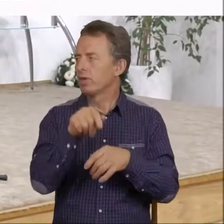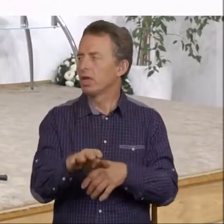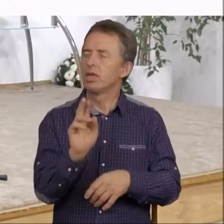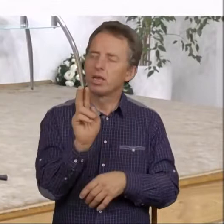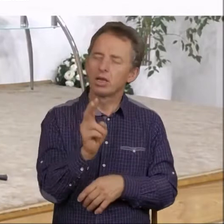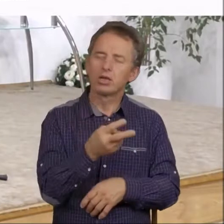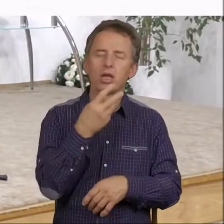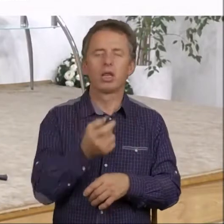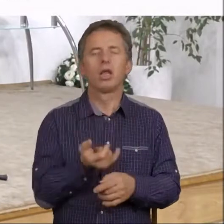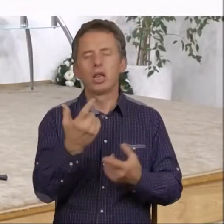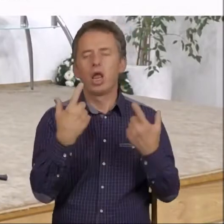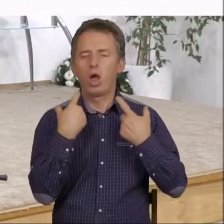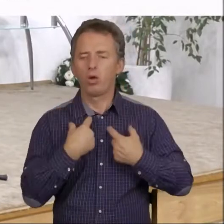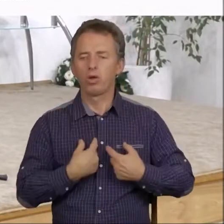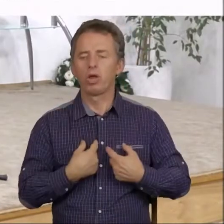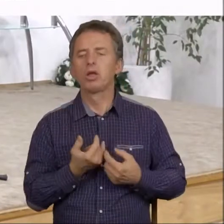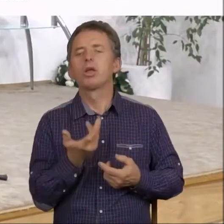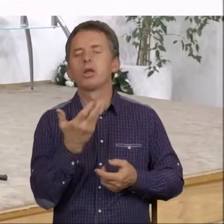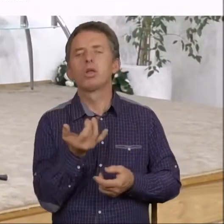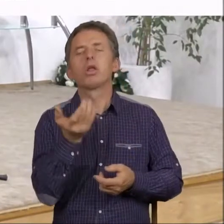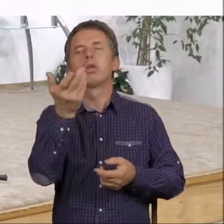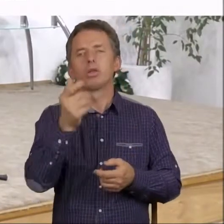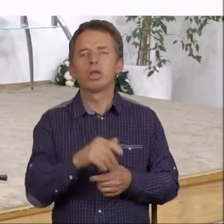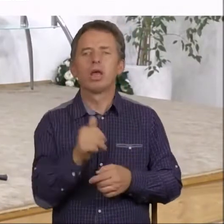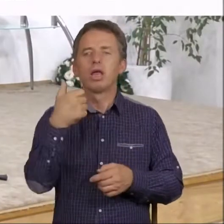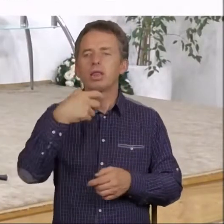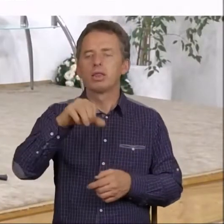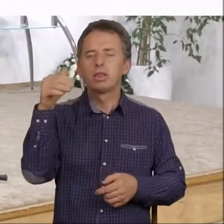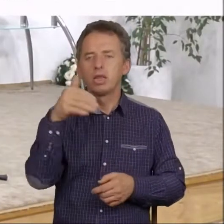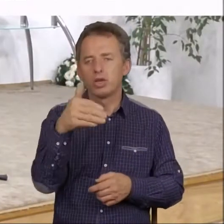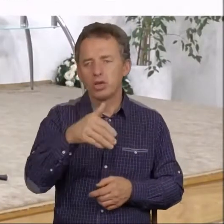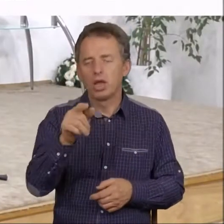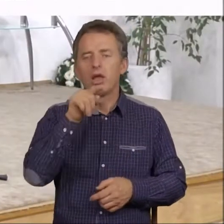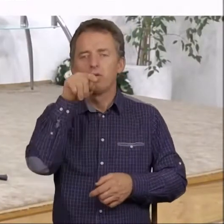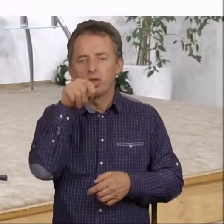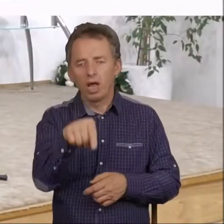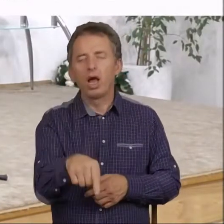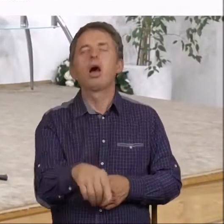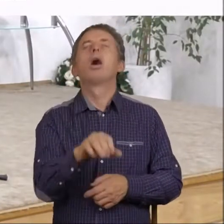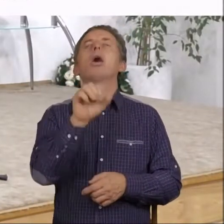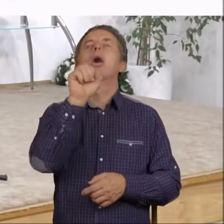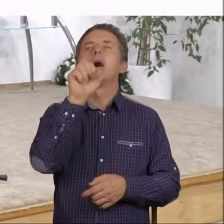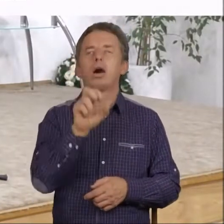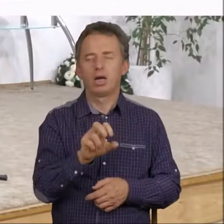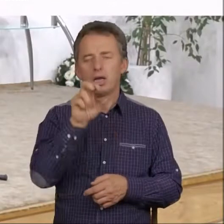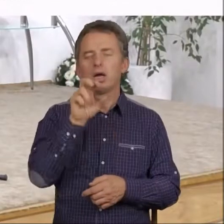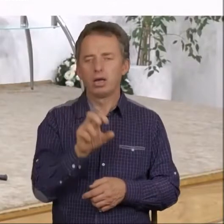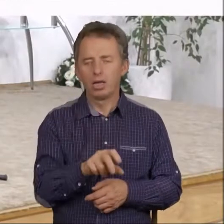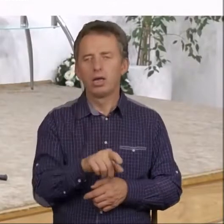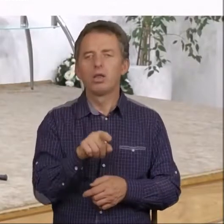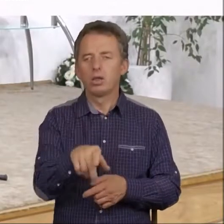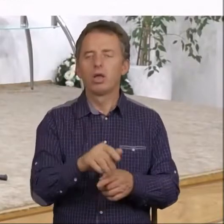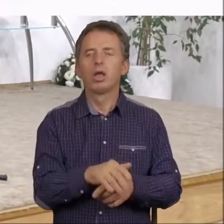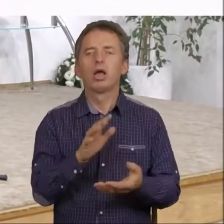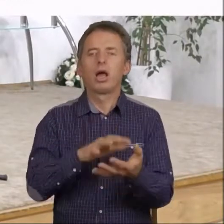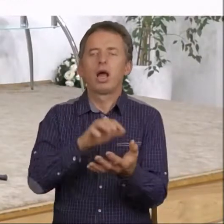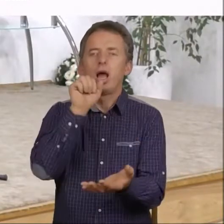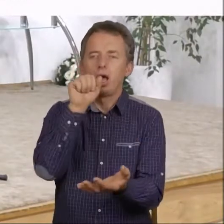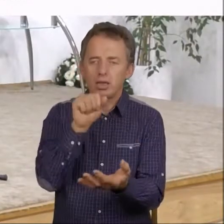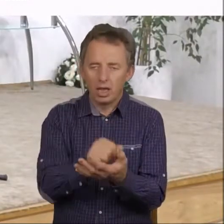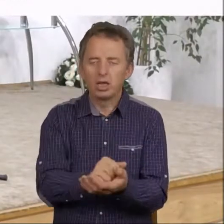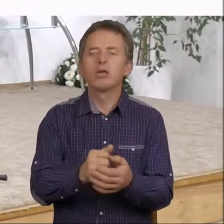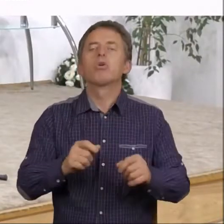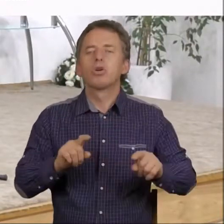liczba ofiar sięga iluś tam iluś, set tysięcy, to wtedy mówimy ach. Prawda? Ale te kataklizmy się